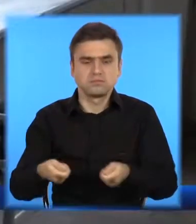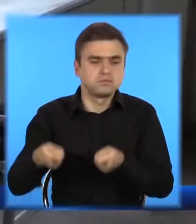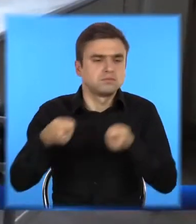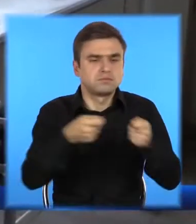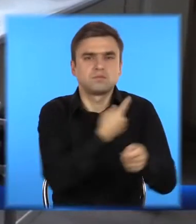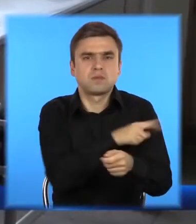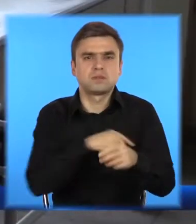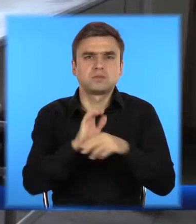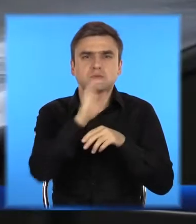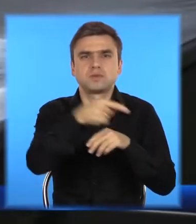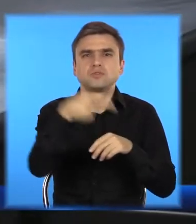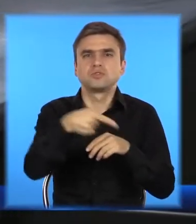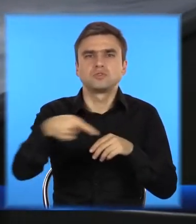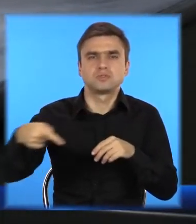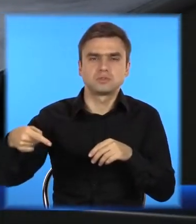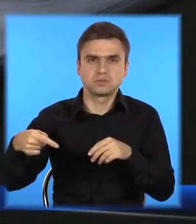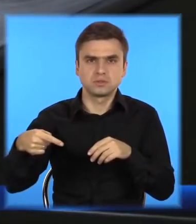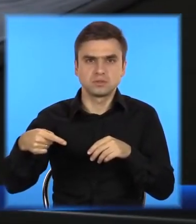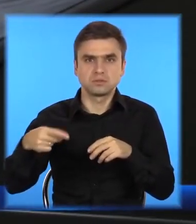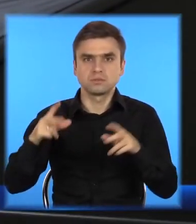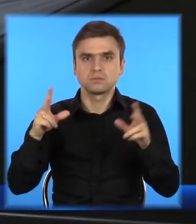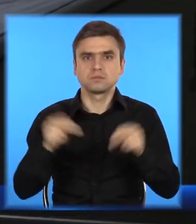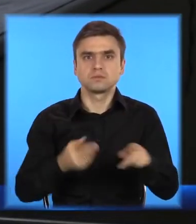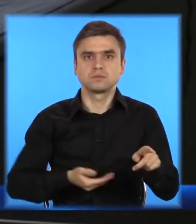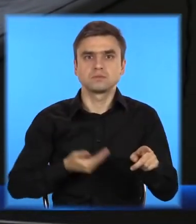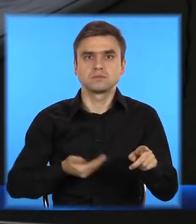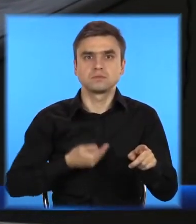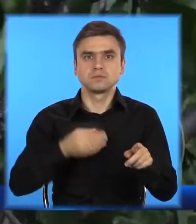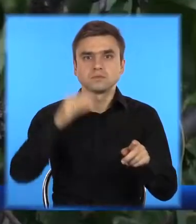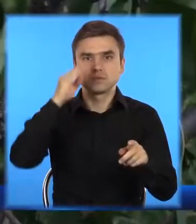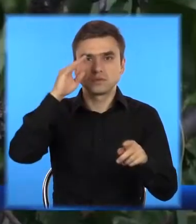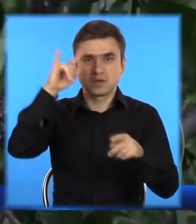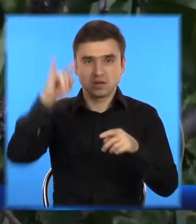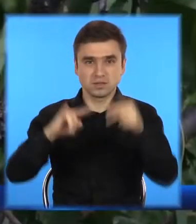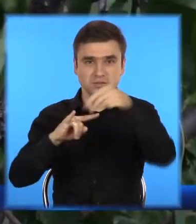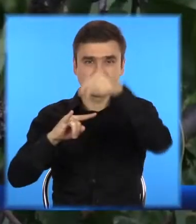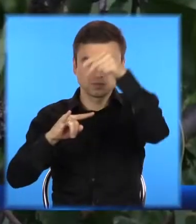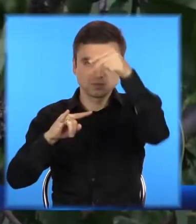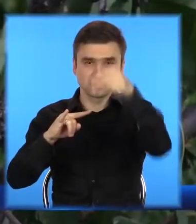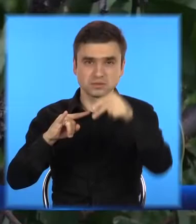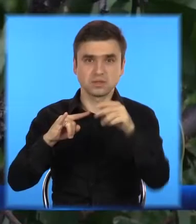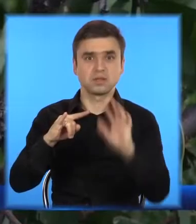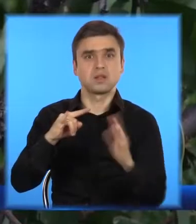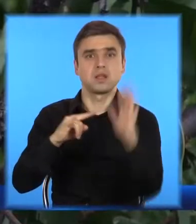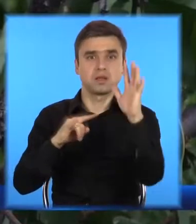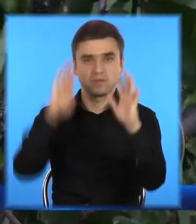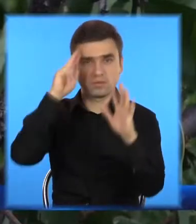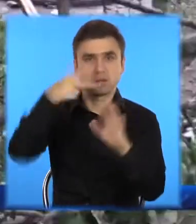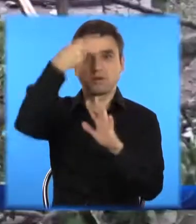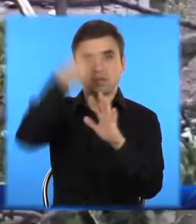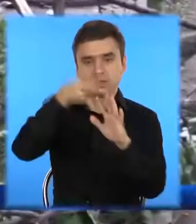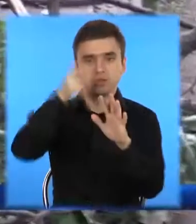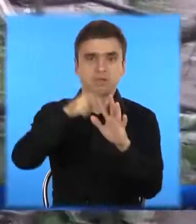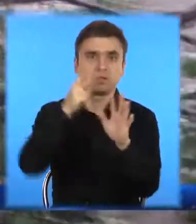хлопець зачепився за гілки дерева, що зменшило силу удару при падінні. Це й врятувало гори з трибуну життя.